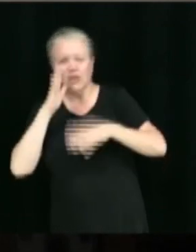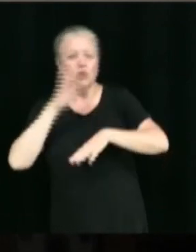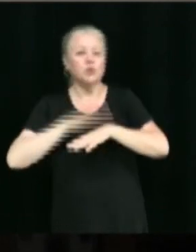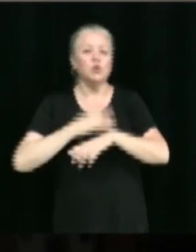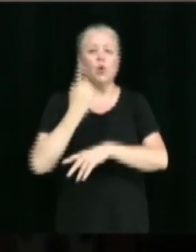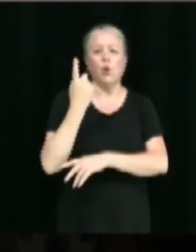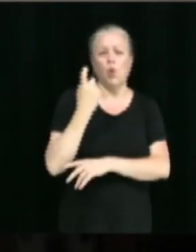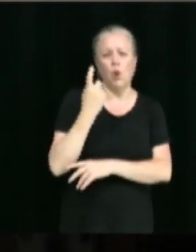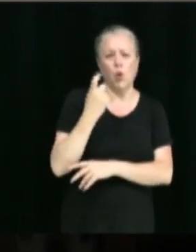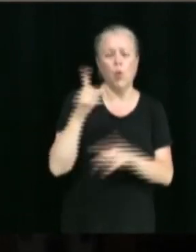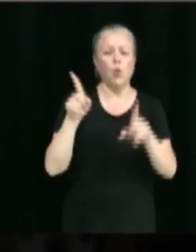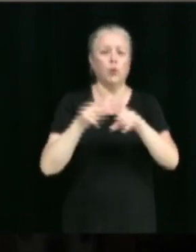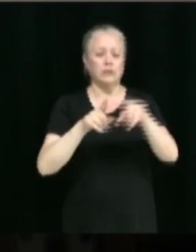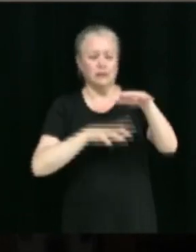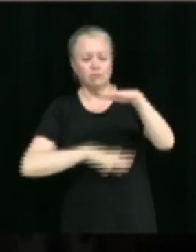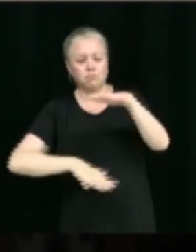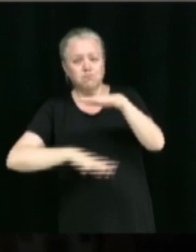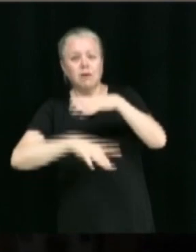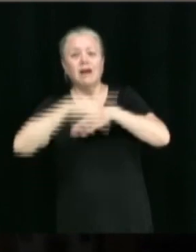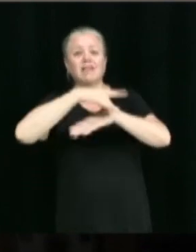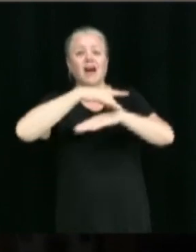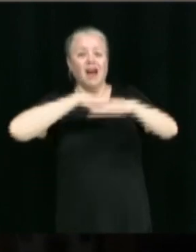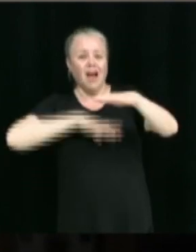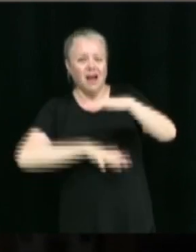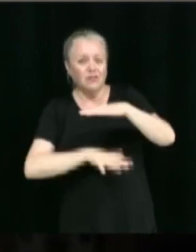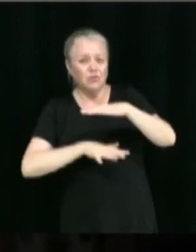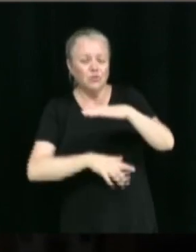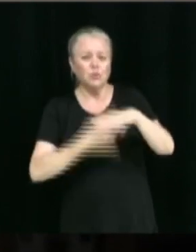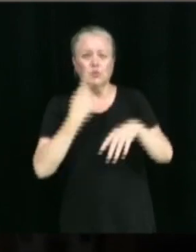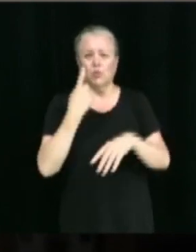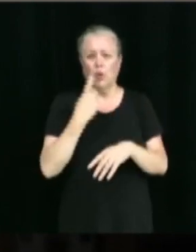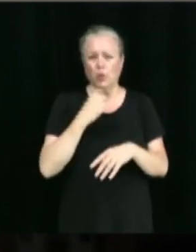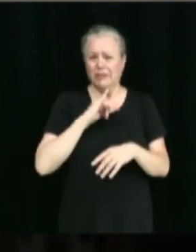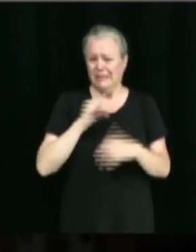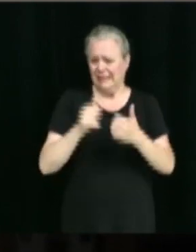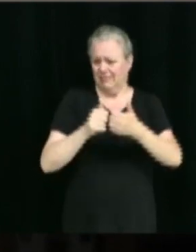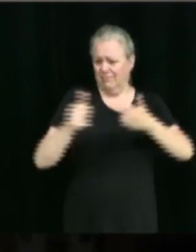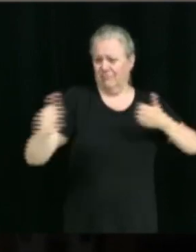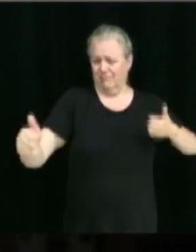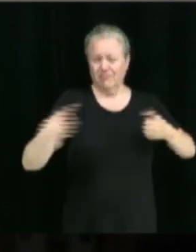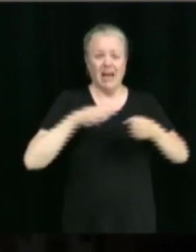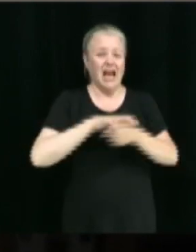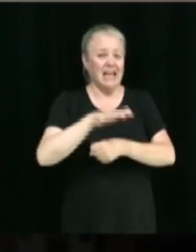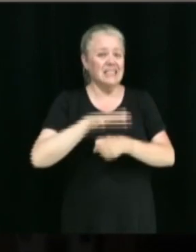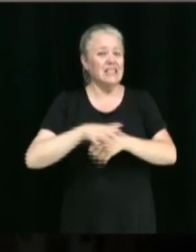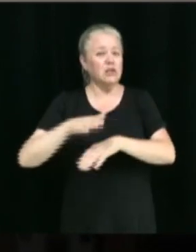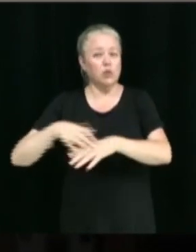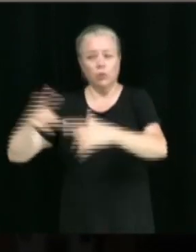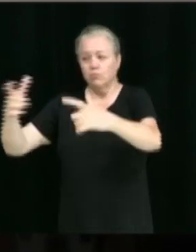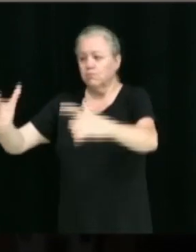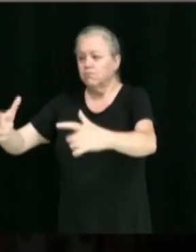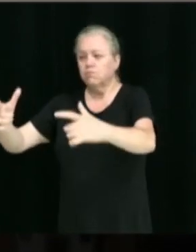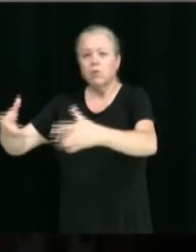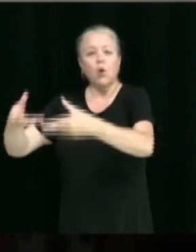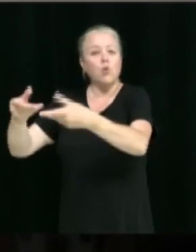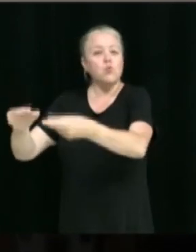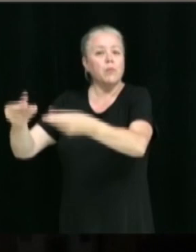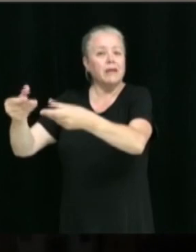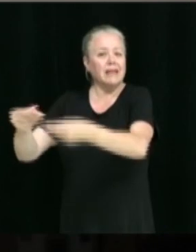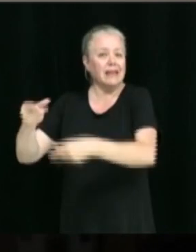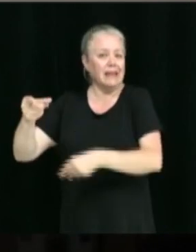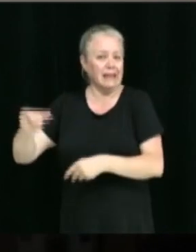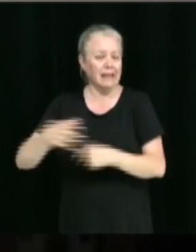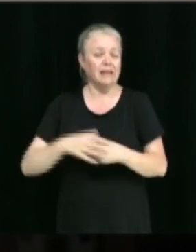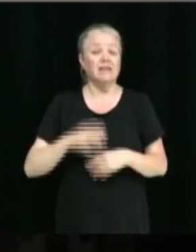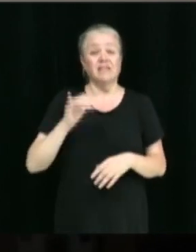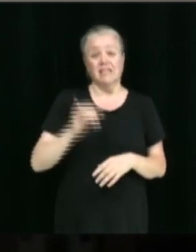et à la nappe phréatique, distance séparatrice suffisante près des milieux humides. Donc, le BAPE générique permet une vision d'ensemble des projets